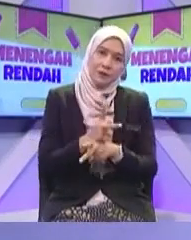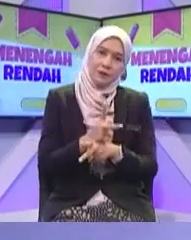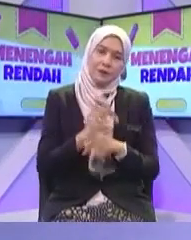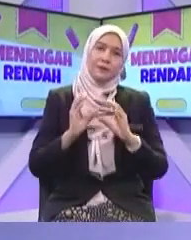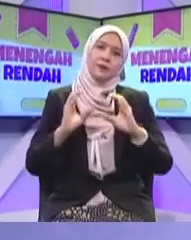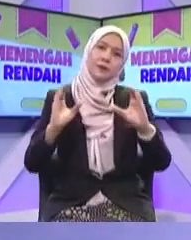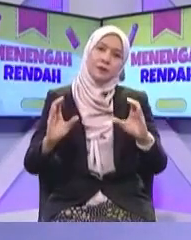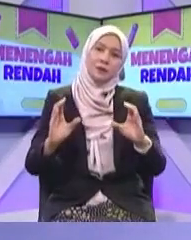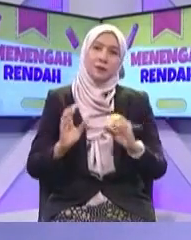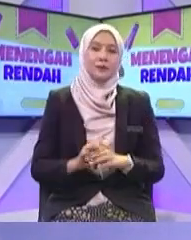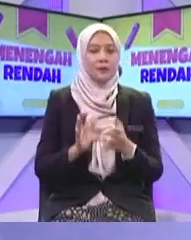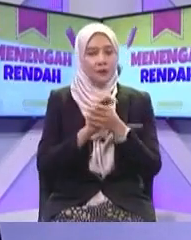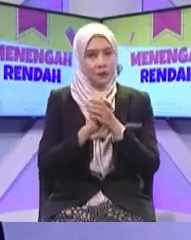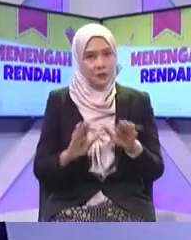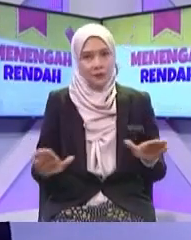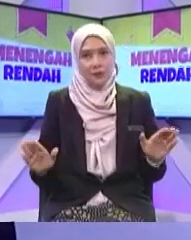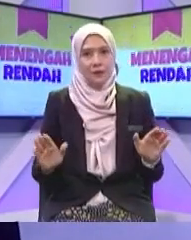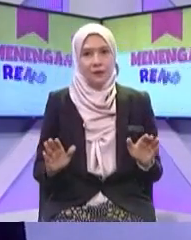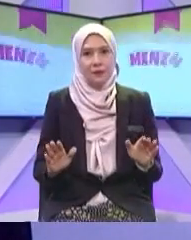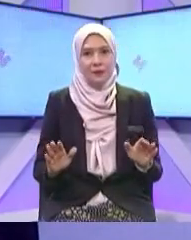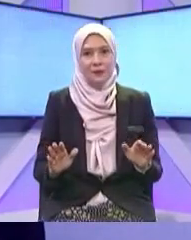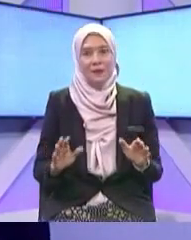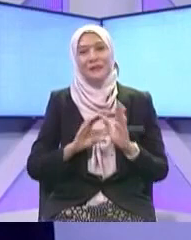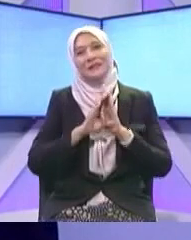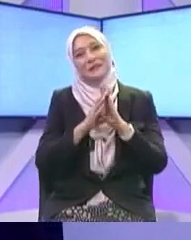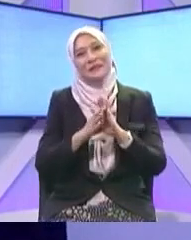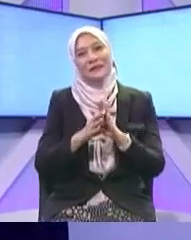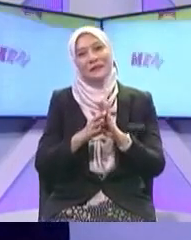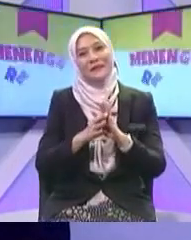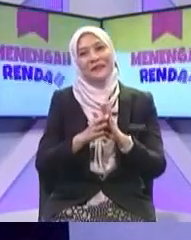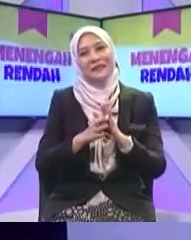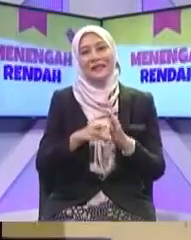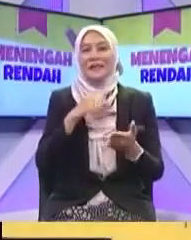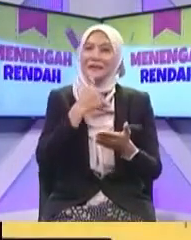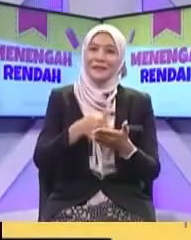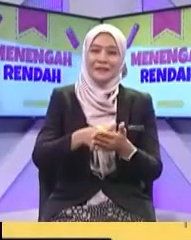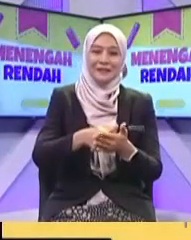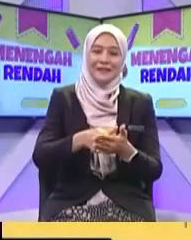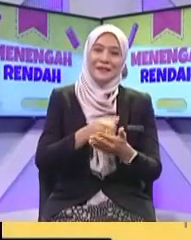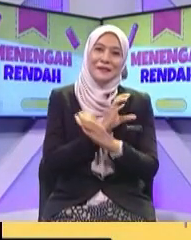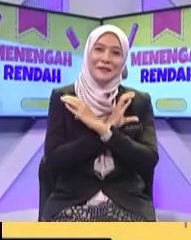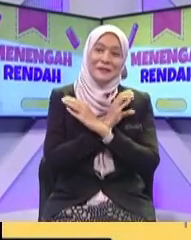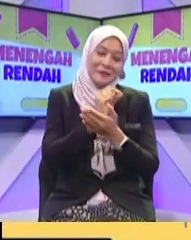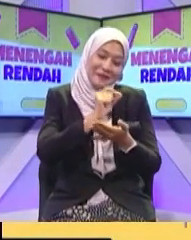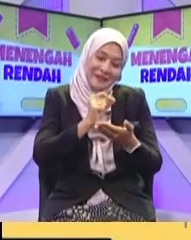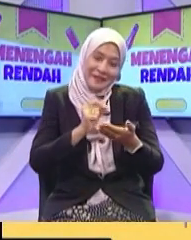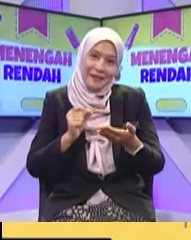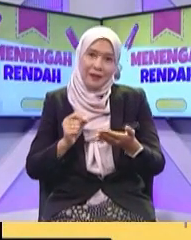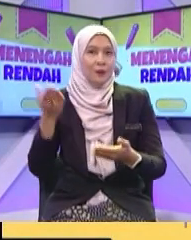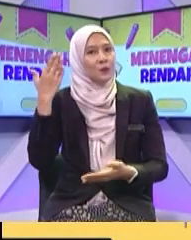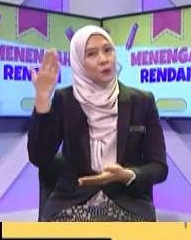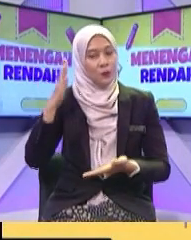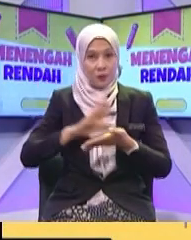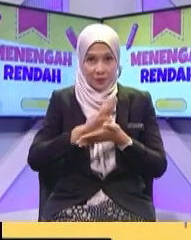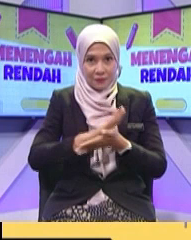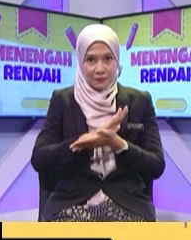Saya contohnya kan Saya simpan Surat cinta dulu Oh surat cinta Simpan lagi cikgu eh Sekarang dah habis dah Dah reput Okey Sebab